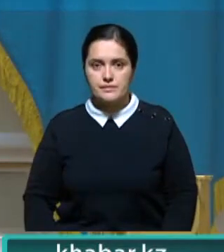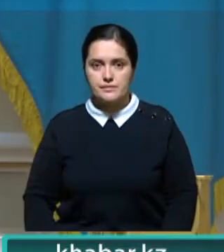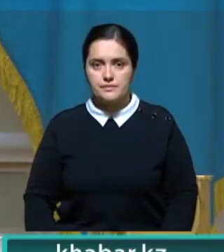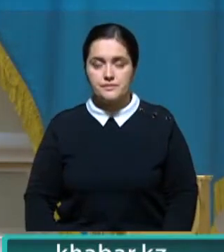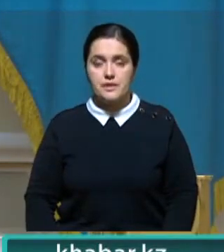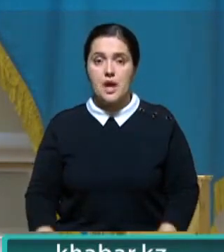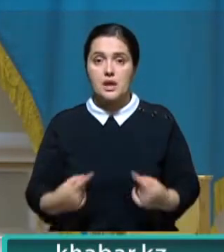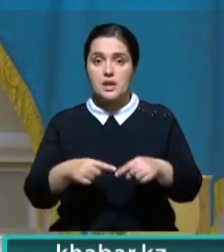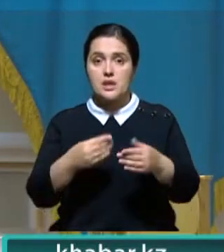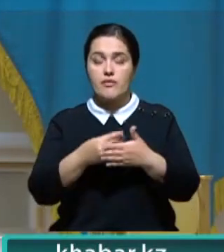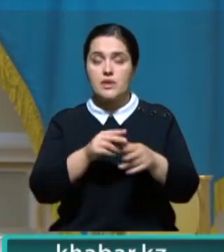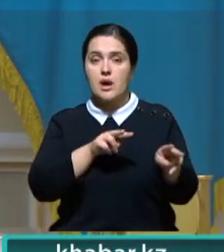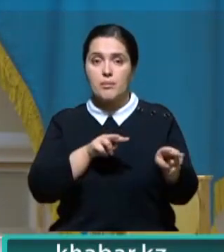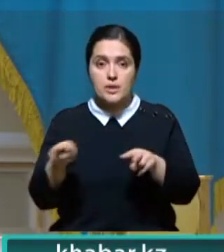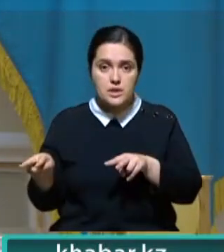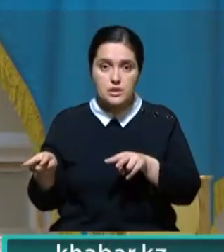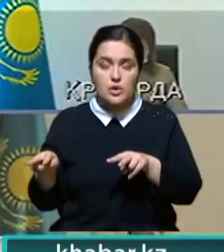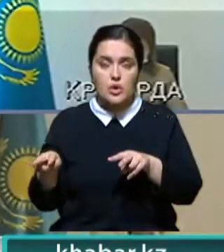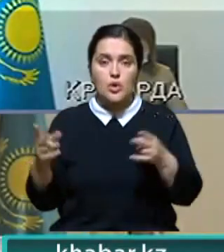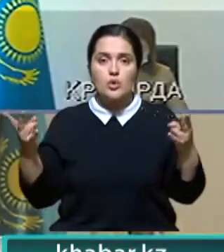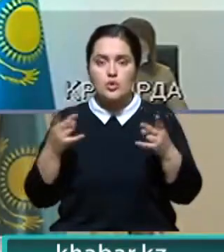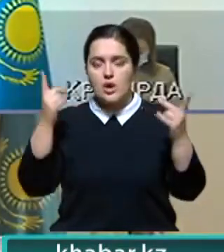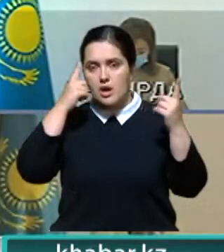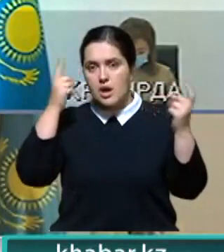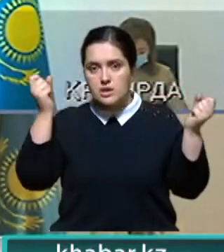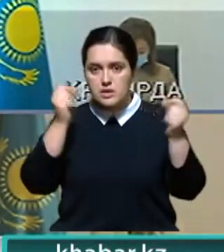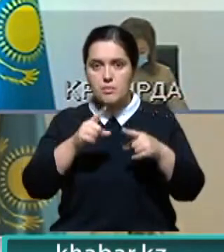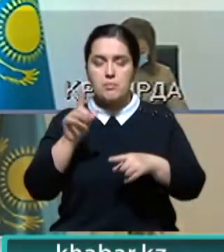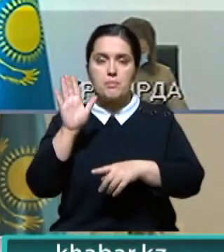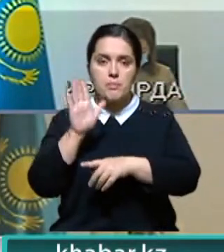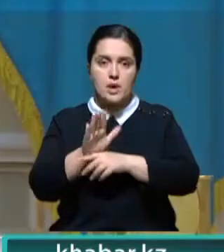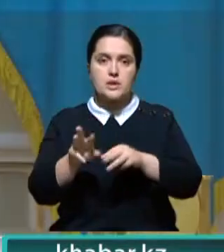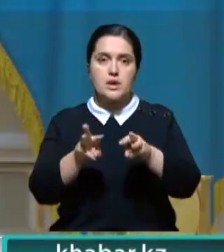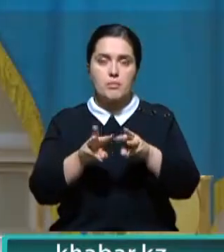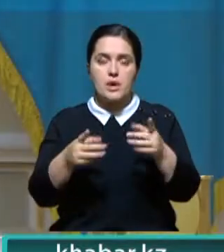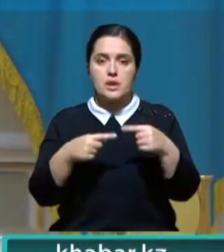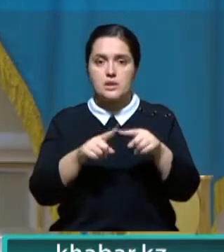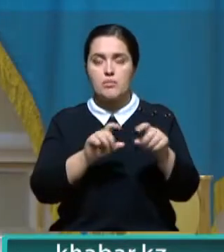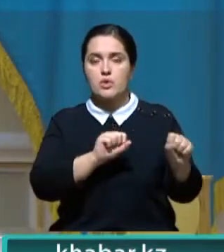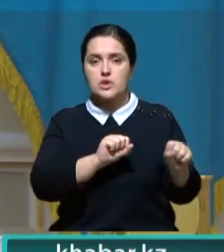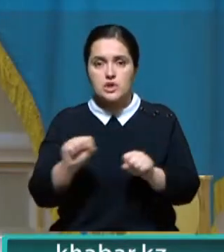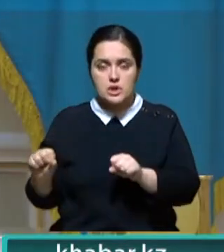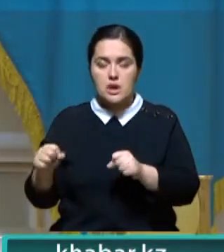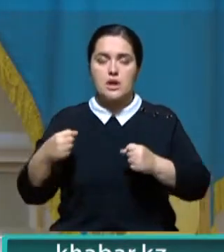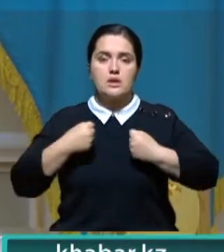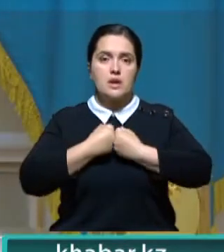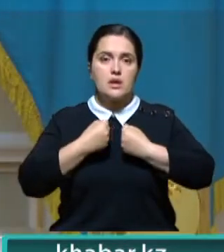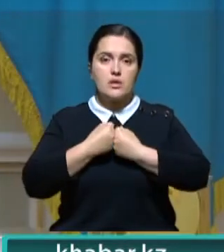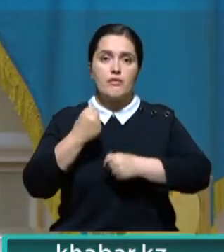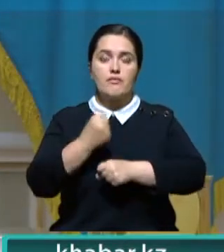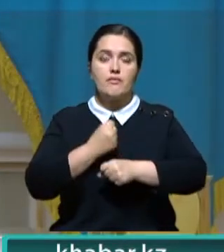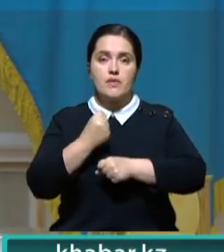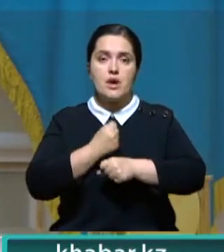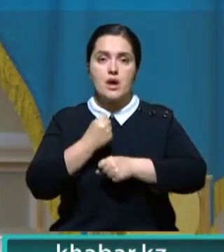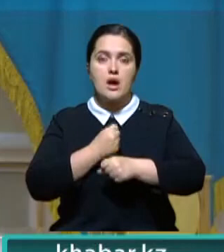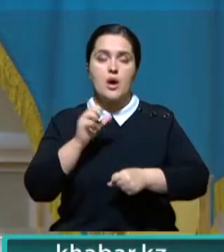Агентству финансового мониторинга нужно разобраться, также поручая правительству агентству по защите конкуренции, выработать